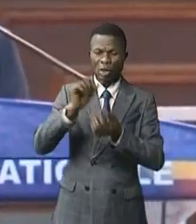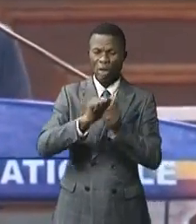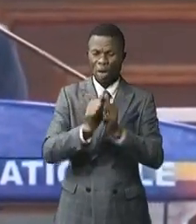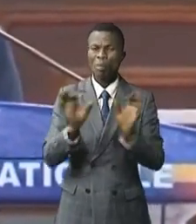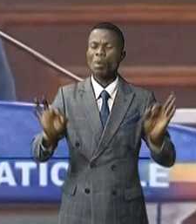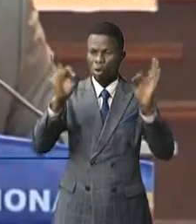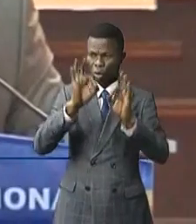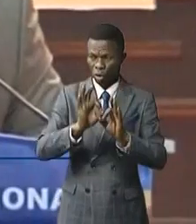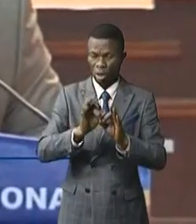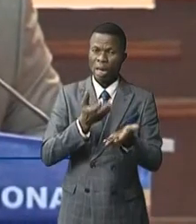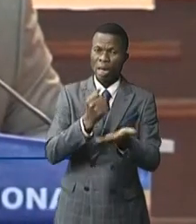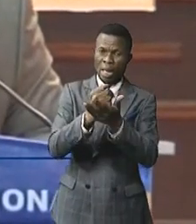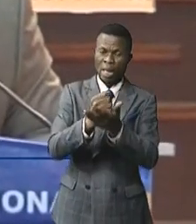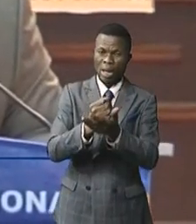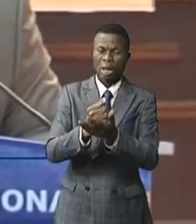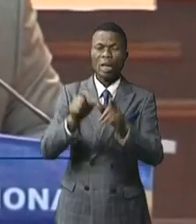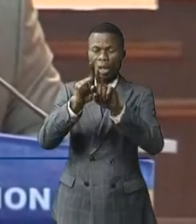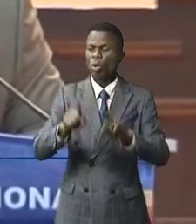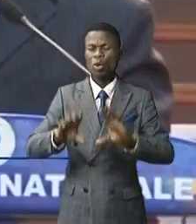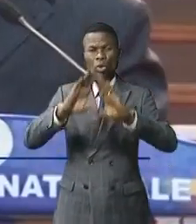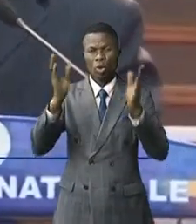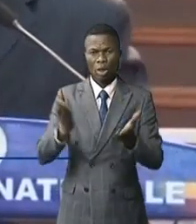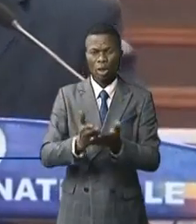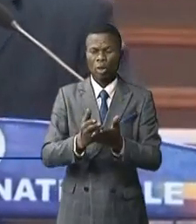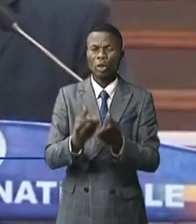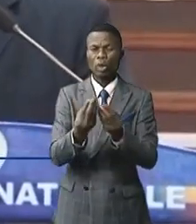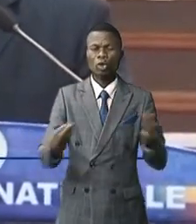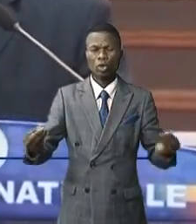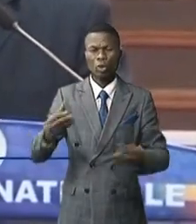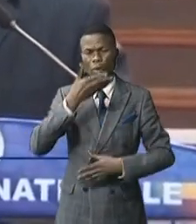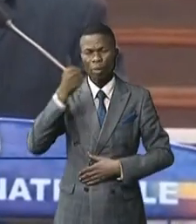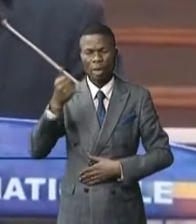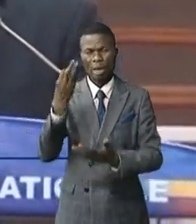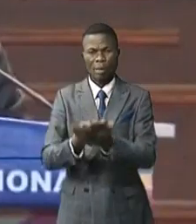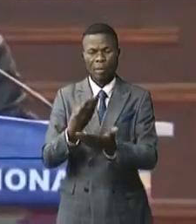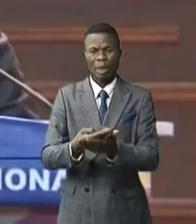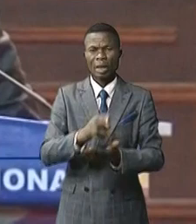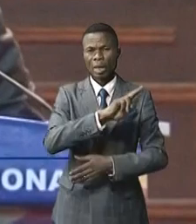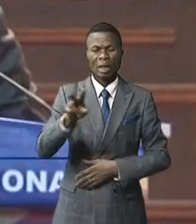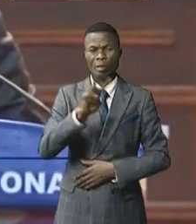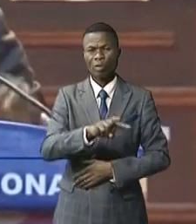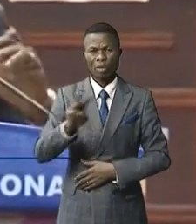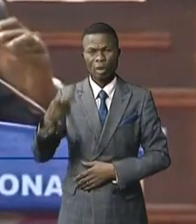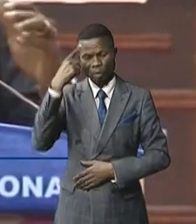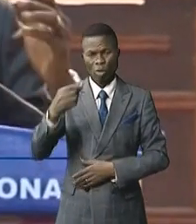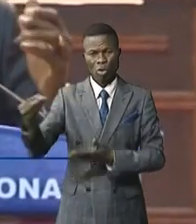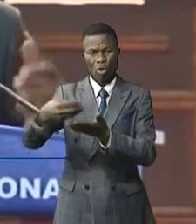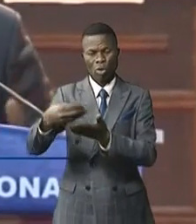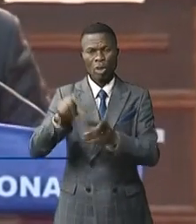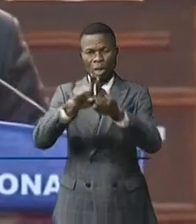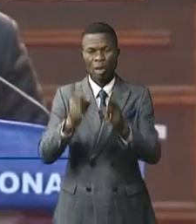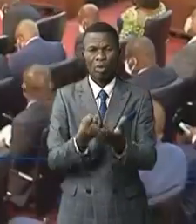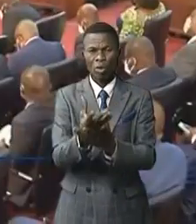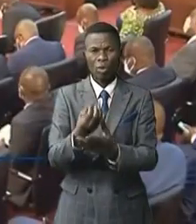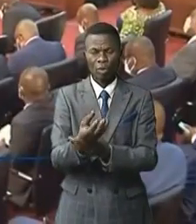n'ont servi pas seulement aux critiques, mais aussi à des pistes d'amélioration du budget 2022 en termes de recettes et dépenses.